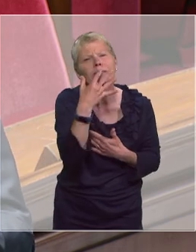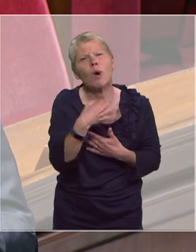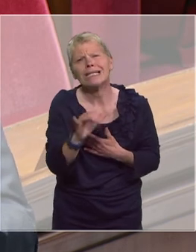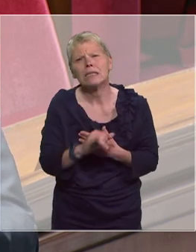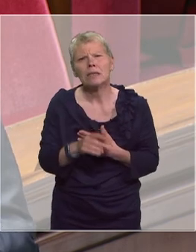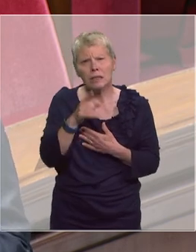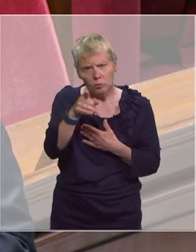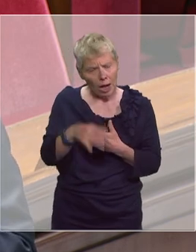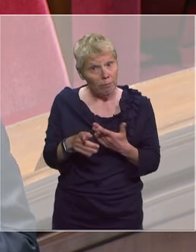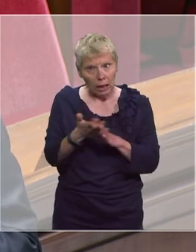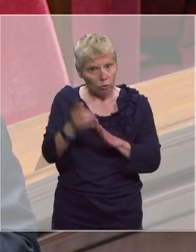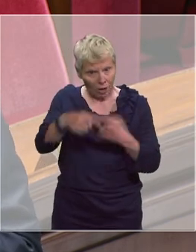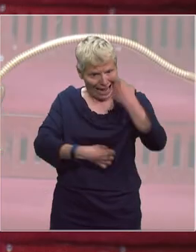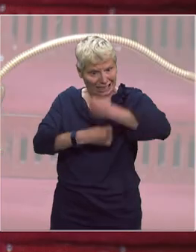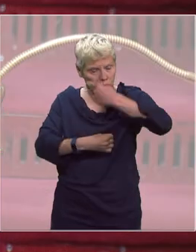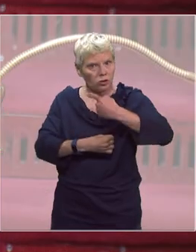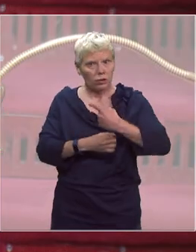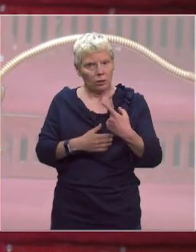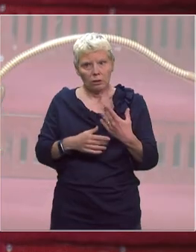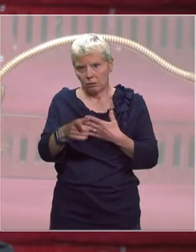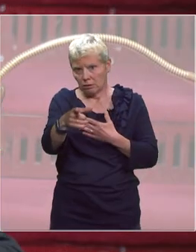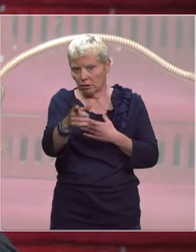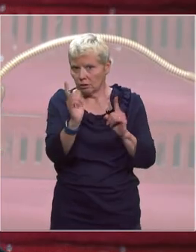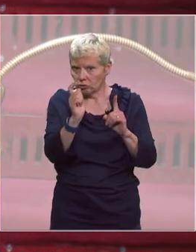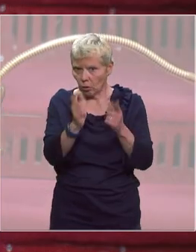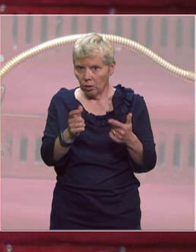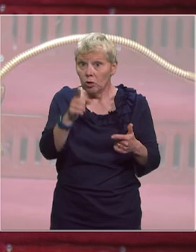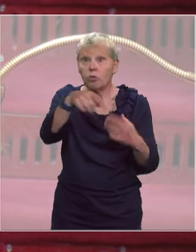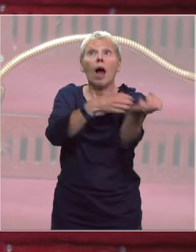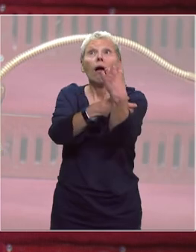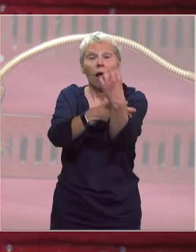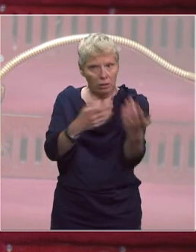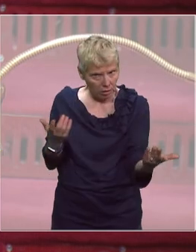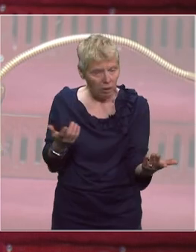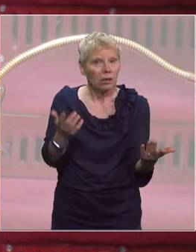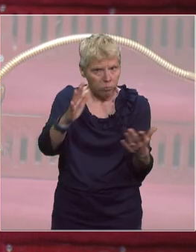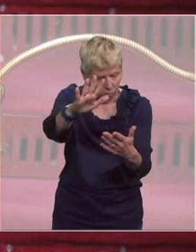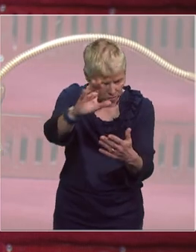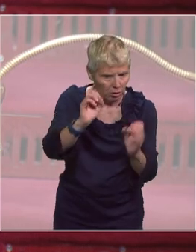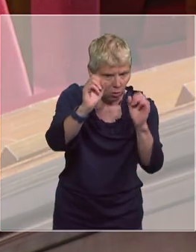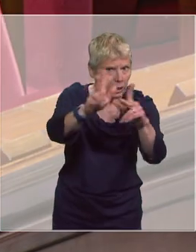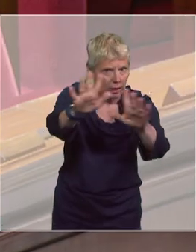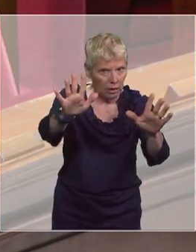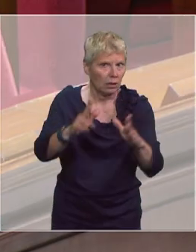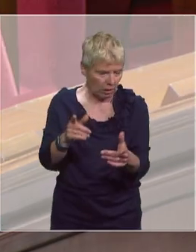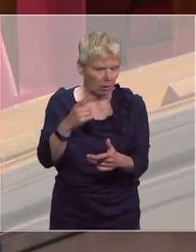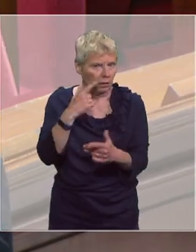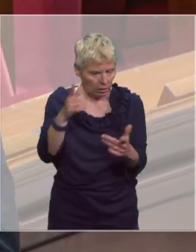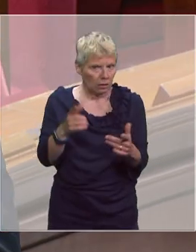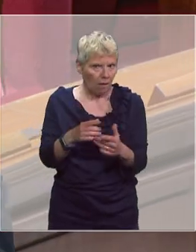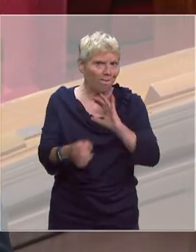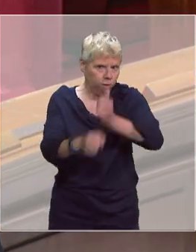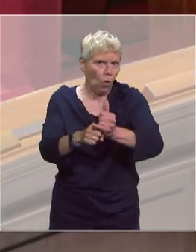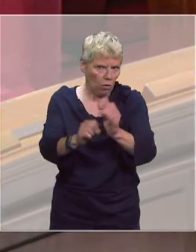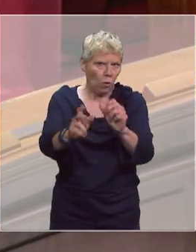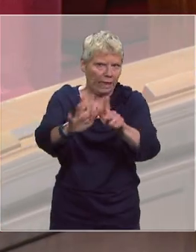c'est presque une accusation calomnieuse. Je ne menace personne. Je vois que vous faites oui de la tête. Nous sommes donc d'accord sur cette première insertion qui